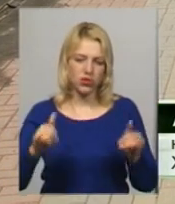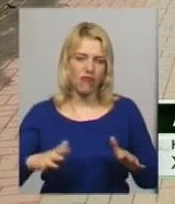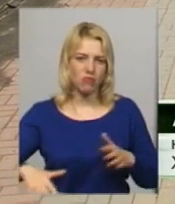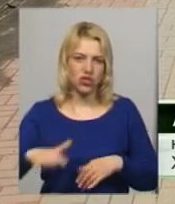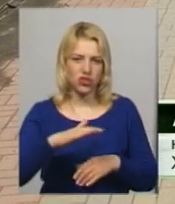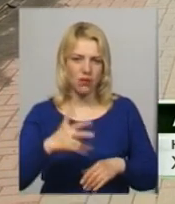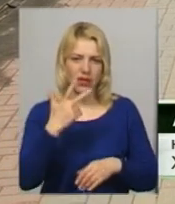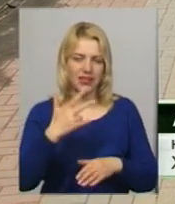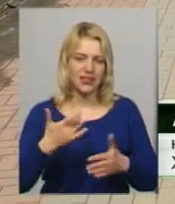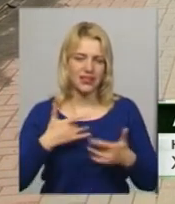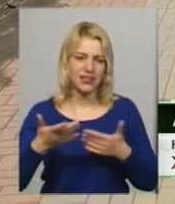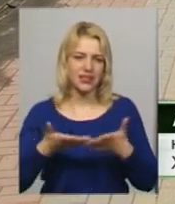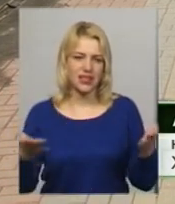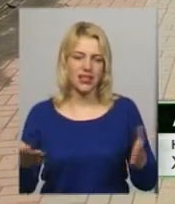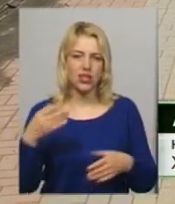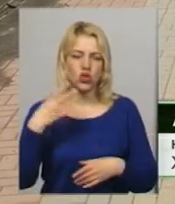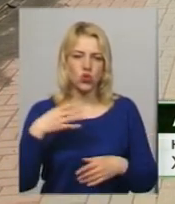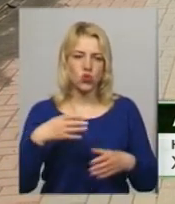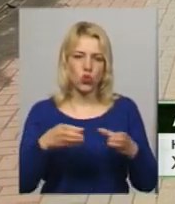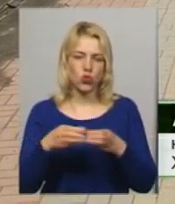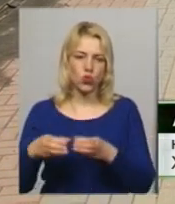біля 40 гуртів,